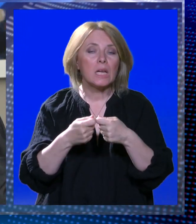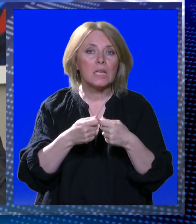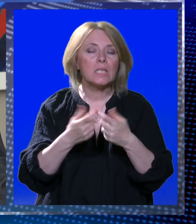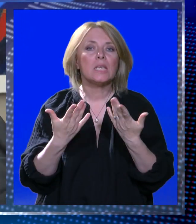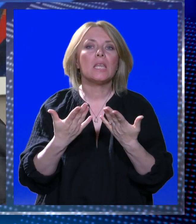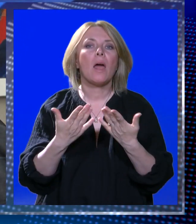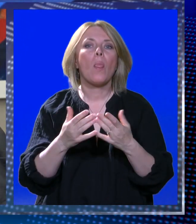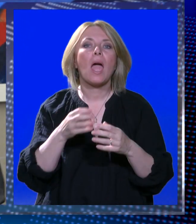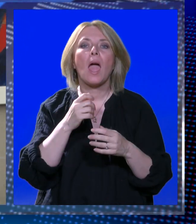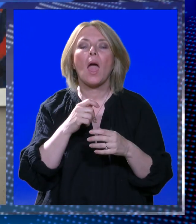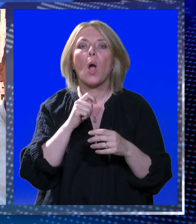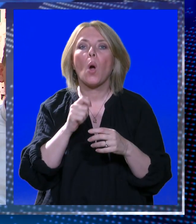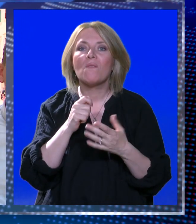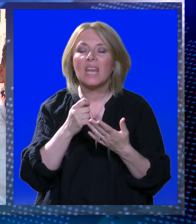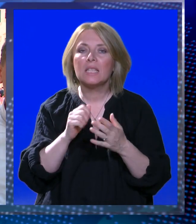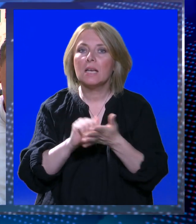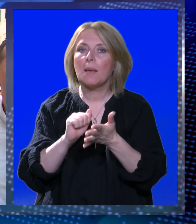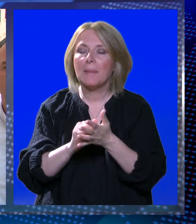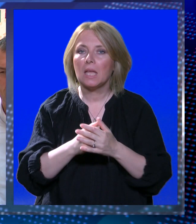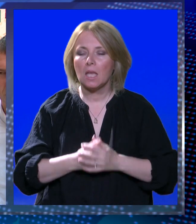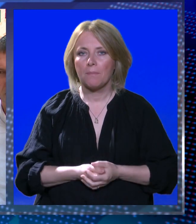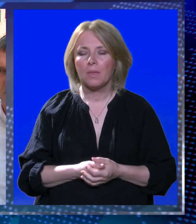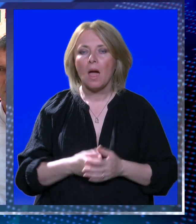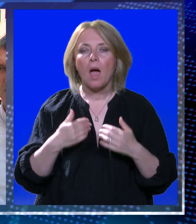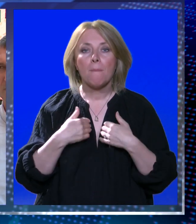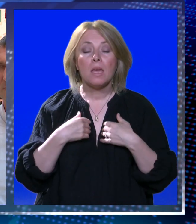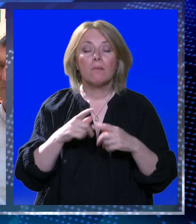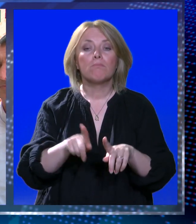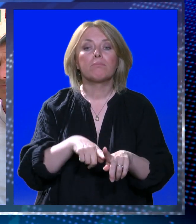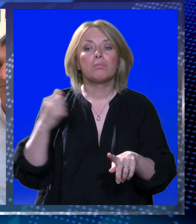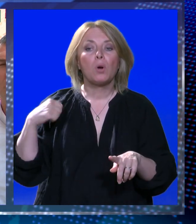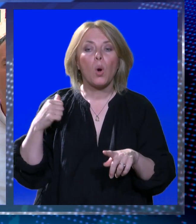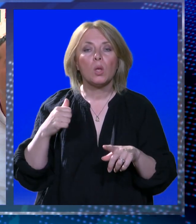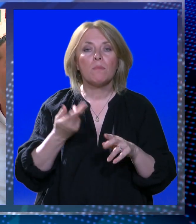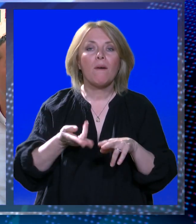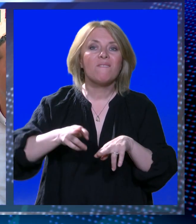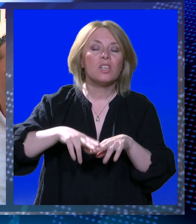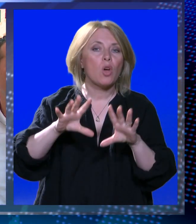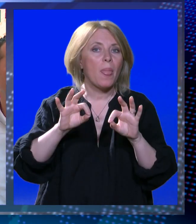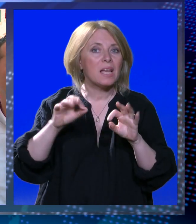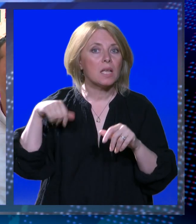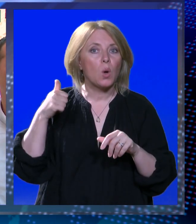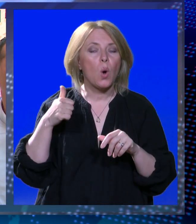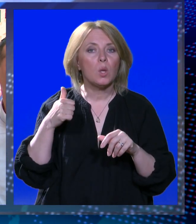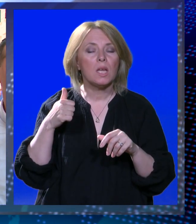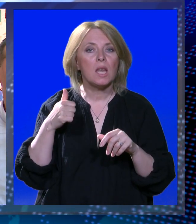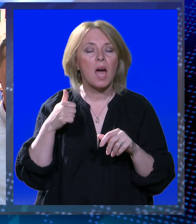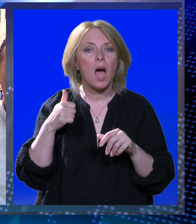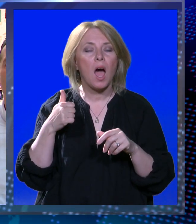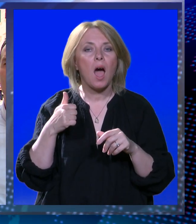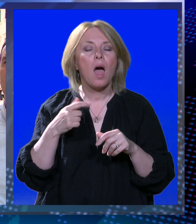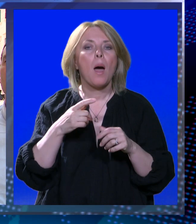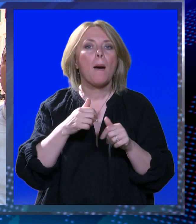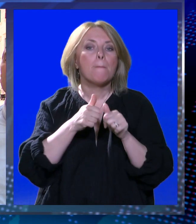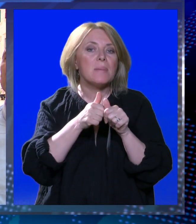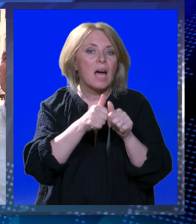potom i gradonačelnik Mato Franković. Pa da, mi već godinama više od desetljeća posvećeno